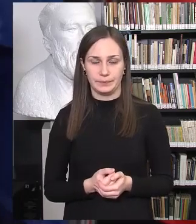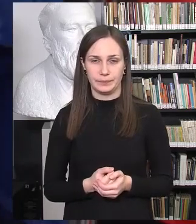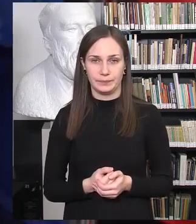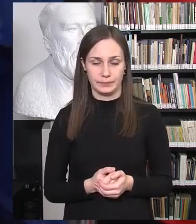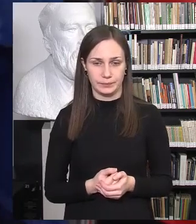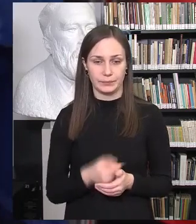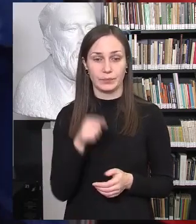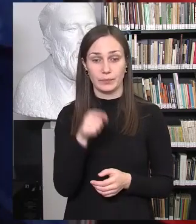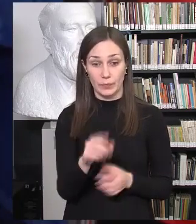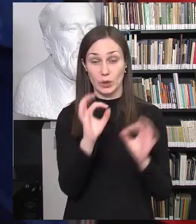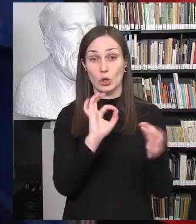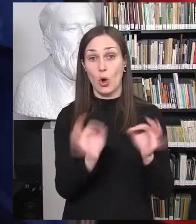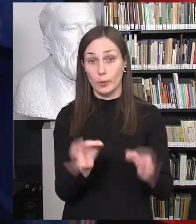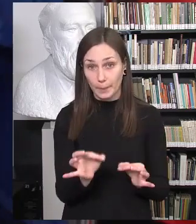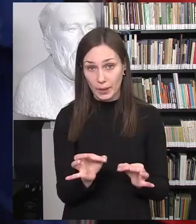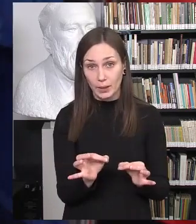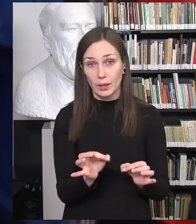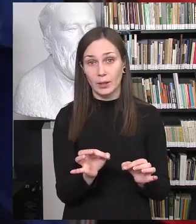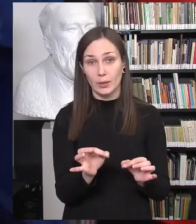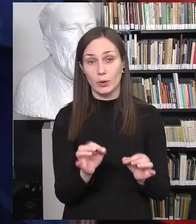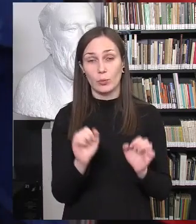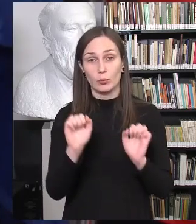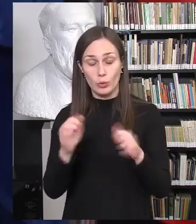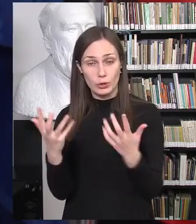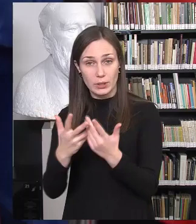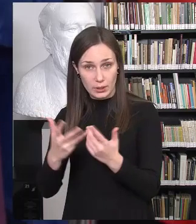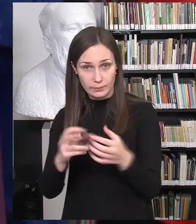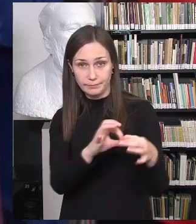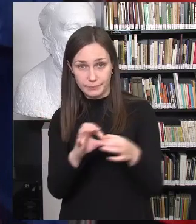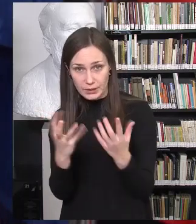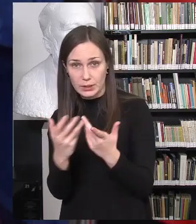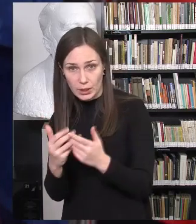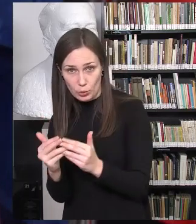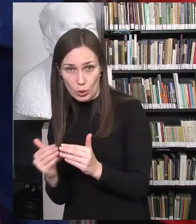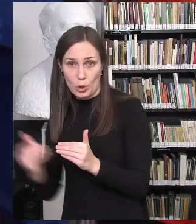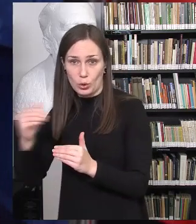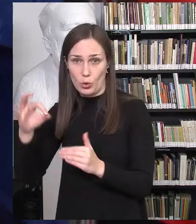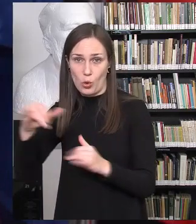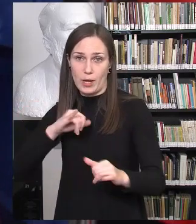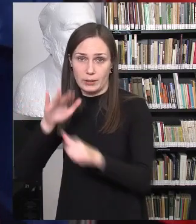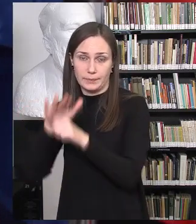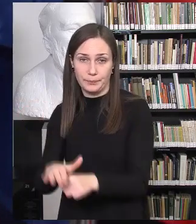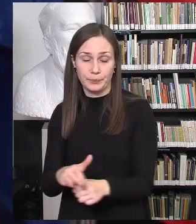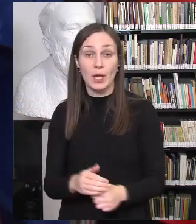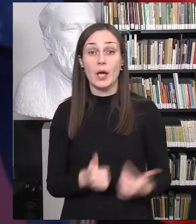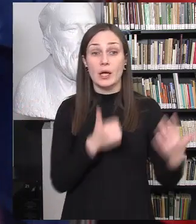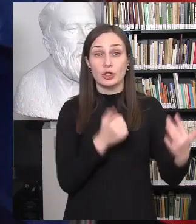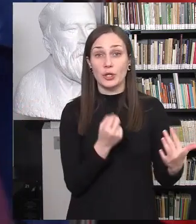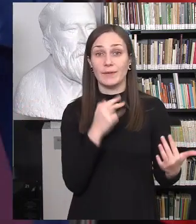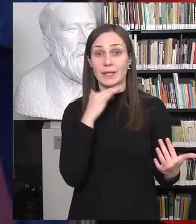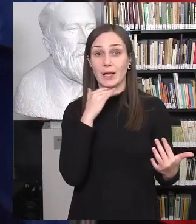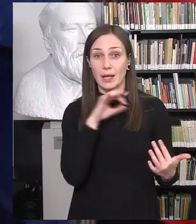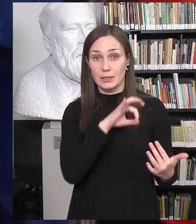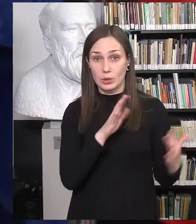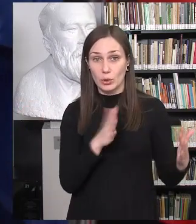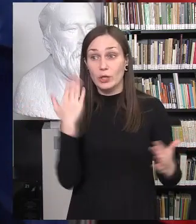turbūt gali lemti ir didesnis skaičių šiaminantį elgėsio. Kalbant apie vyresniuosius, nuo šištos iki dvyliktas klasės, aš prieš tai